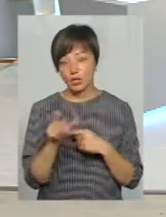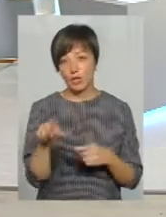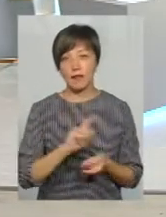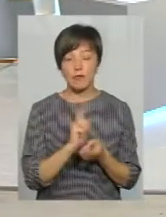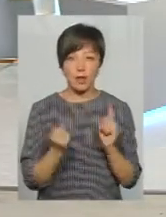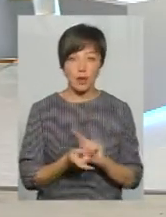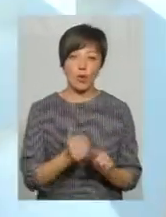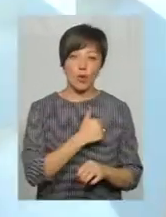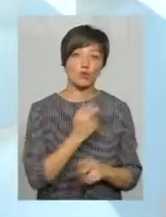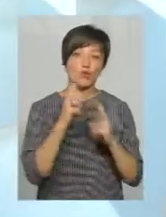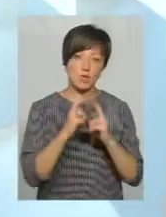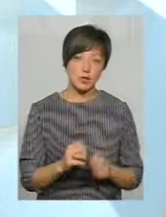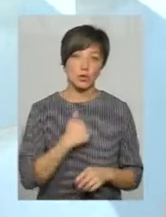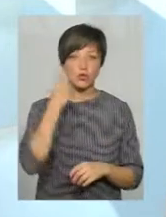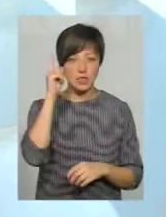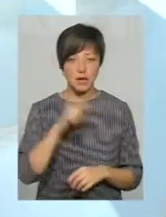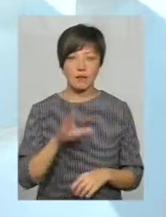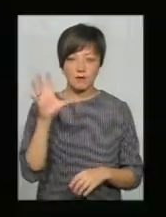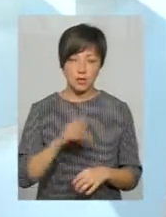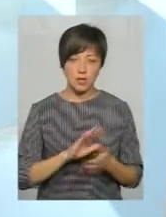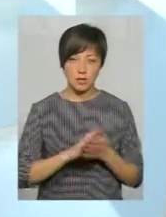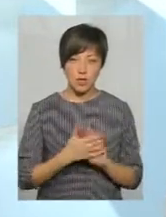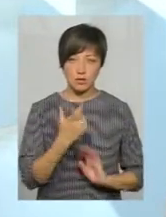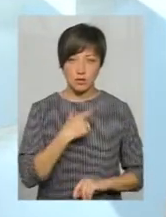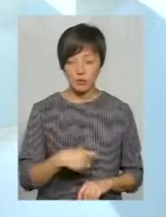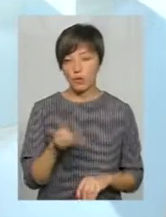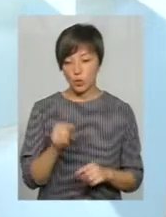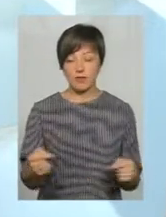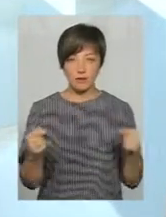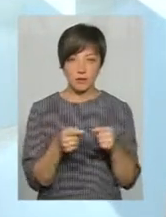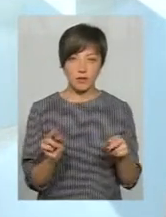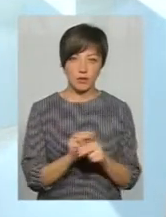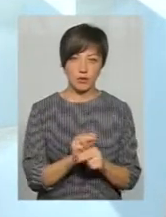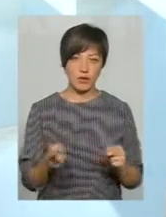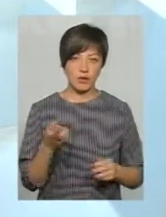навпаки. Я хочу обстежитись, я хочу знати всю свою картину і тоді вже, відповідно,